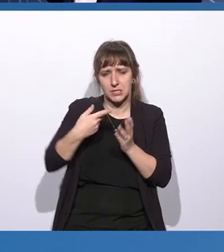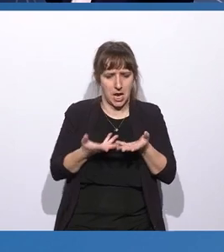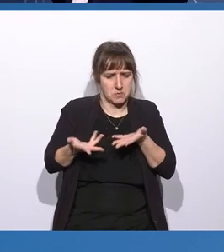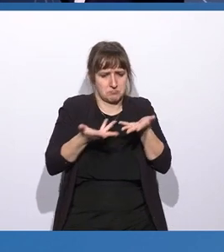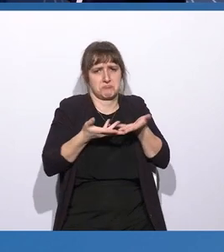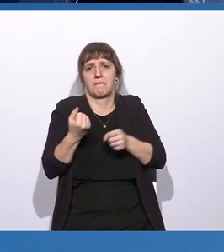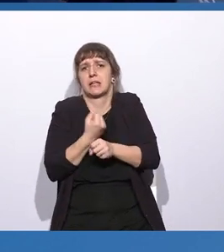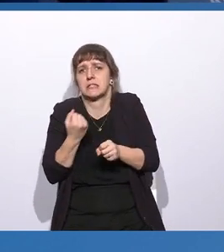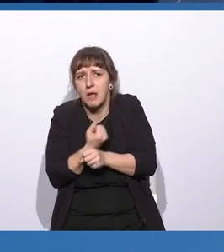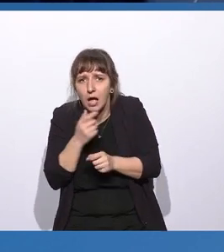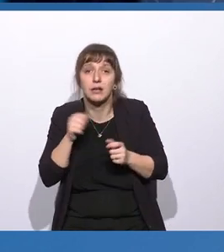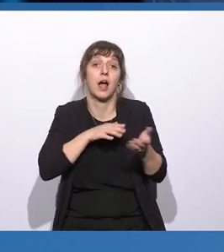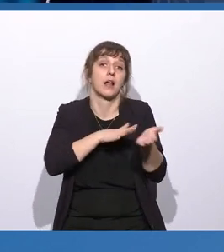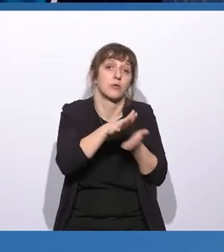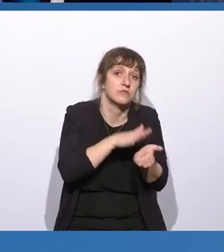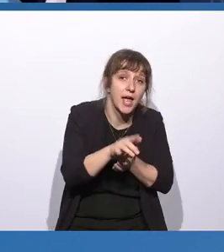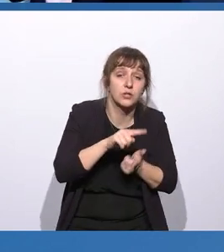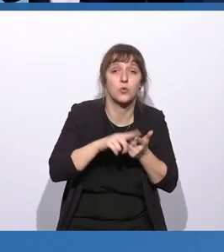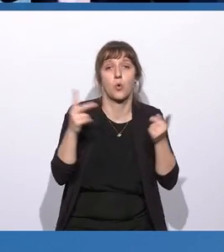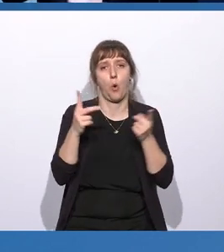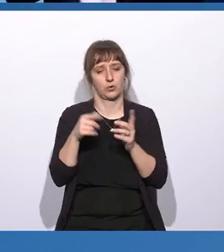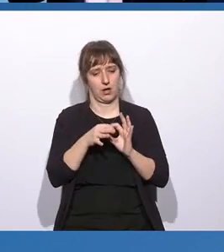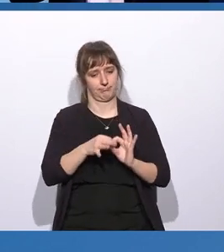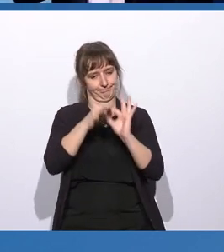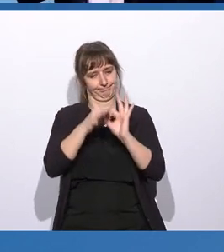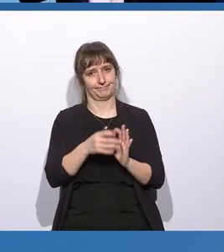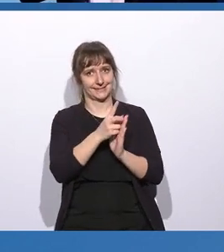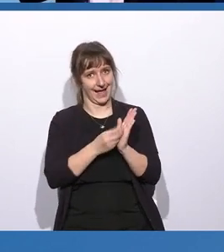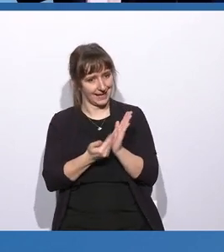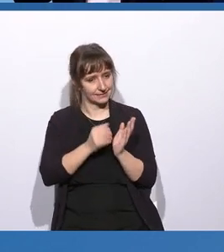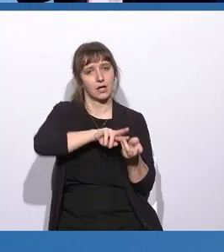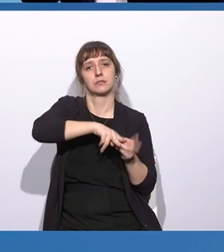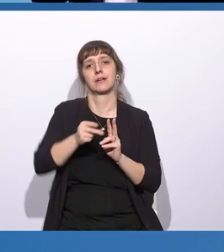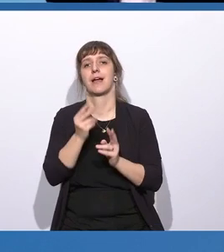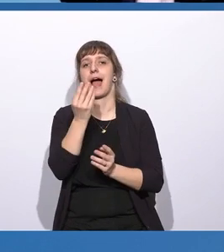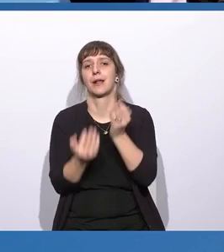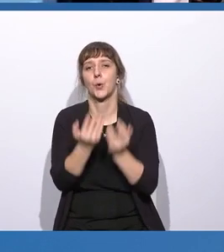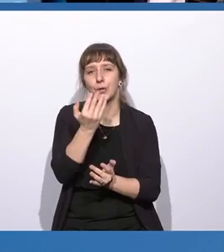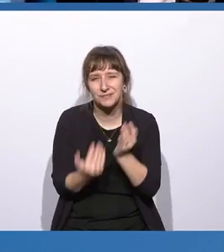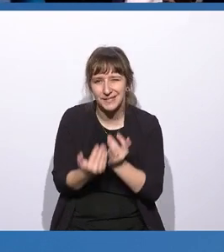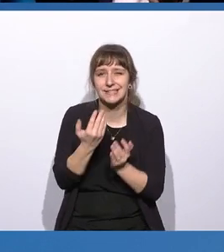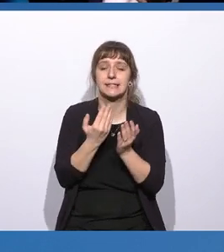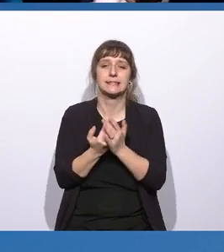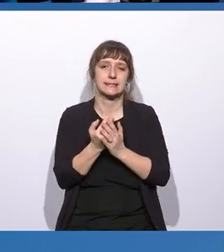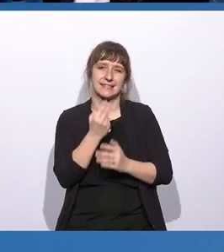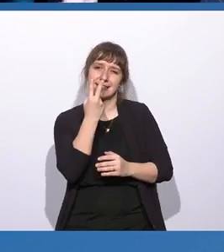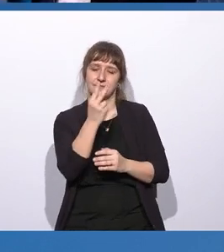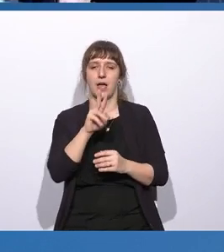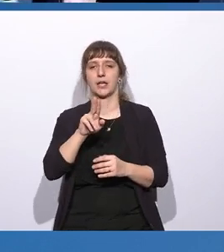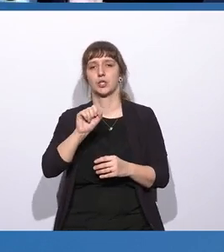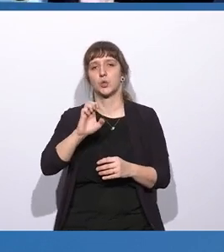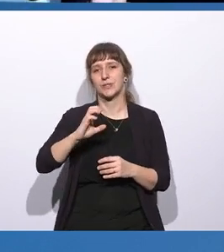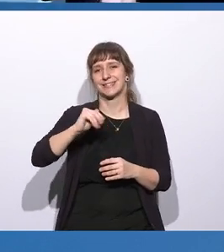haben. Wir können Algorithmen auf diesen Datenbasen bilden. Und ich habe Ihnen mal zwei Use Cases mitgebracht, die das eigentlich ganz gut